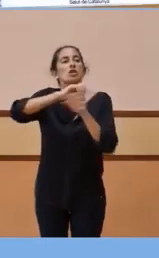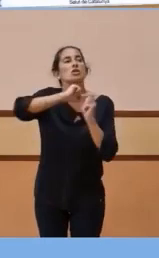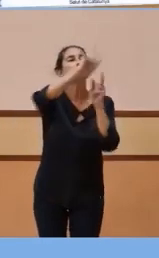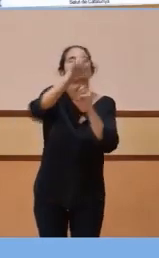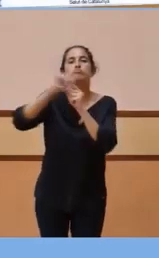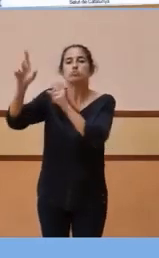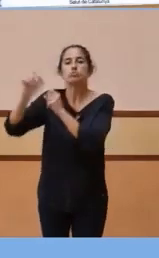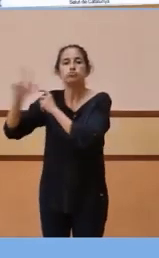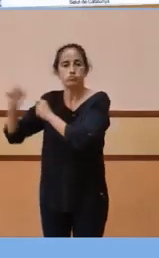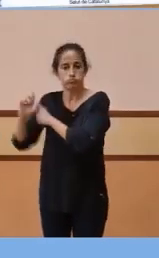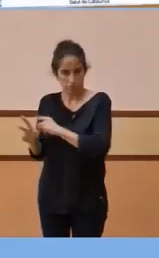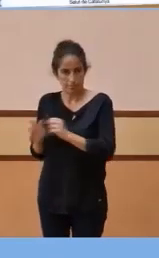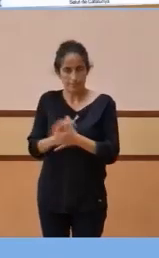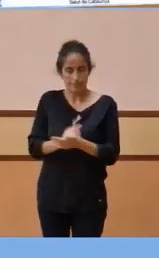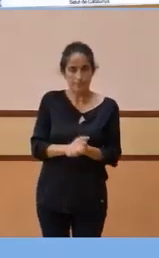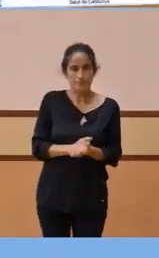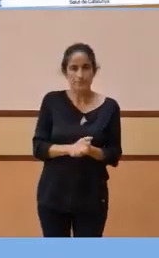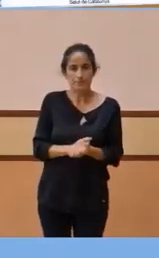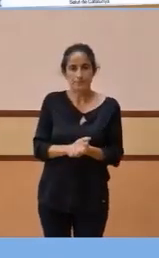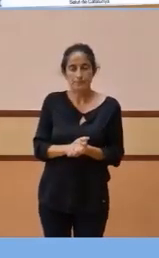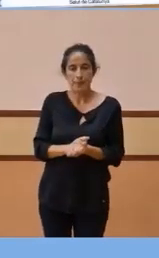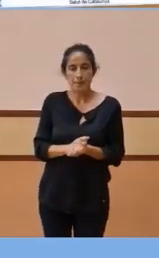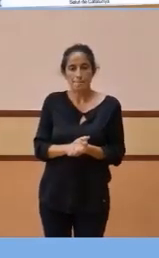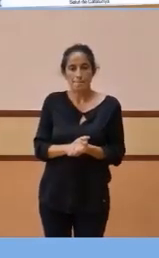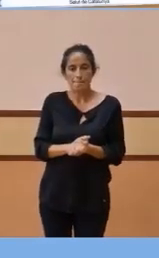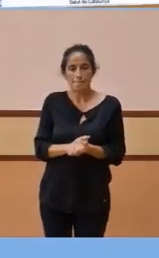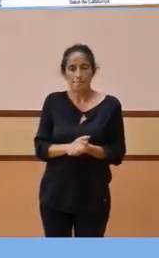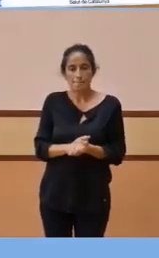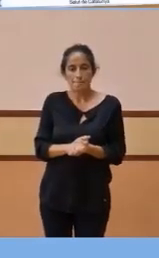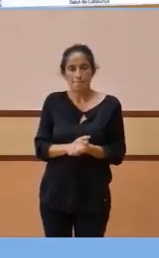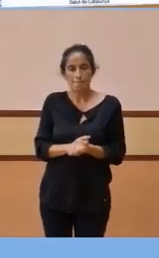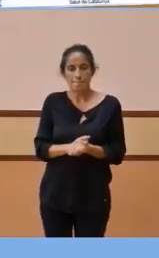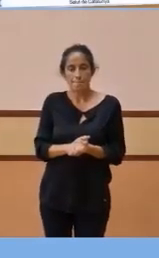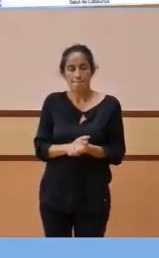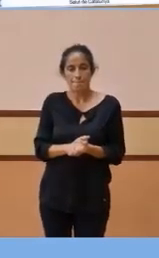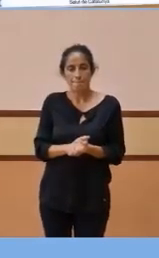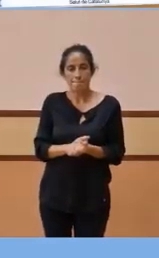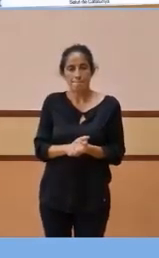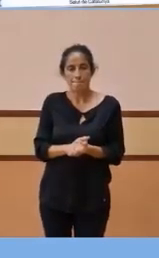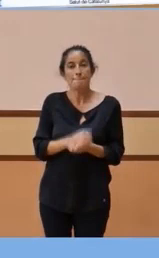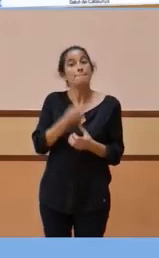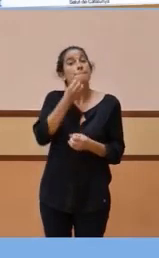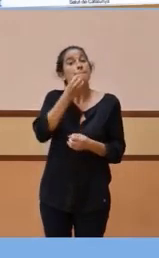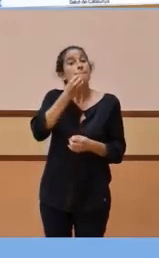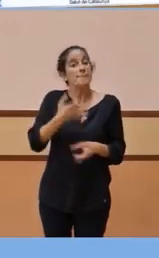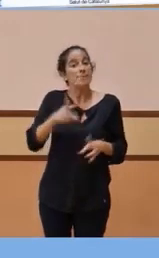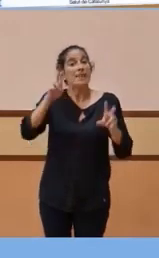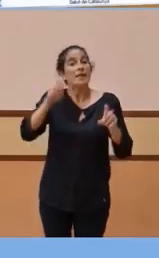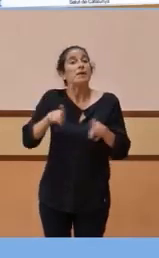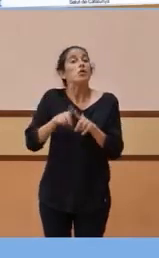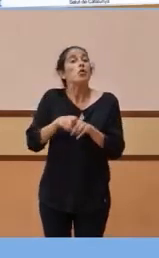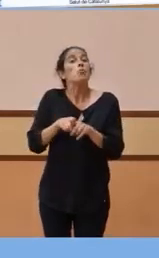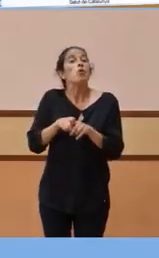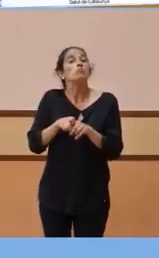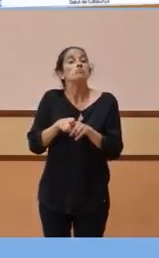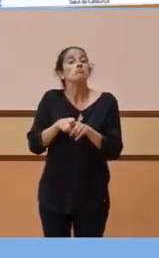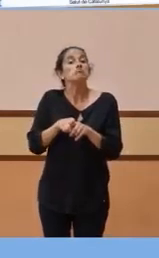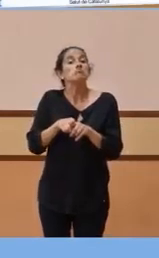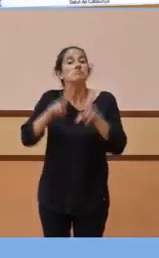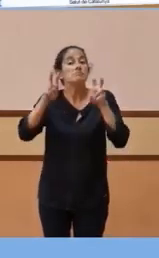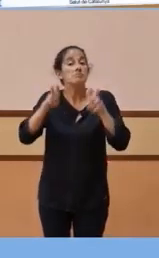produït entre aquests dos centres. Els he dit abans que havien baixat les atencions a les urgències